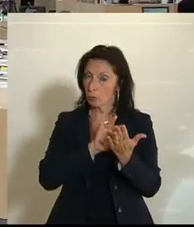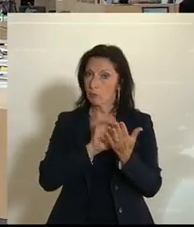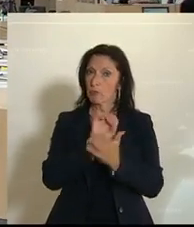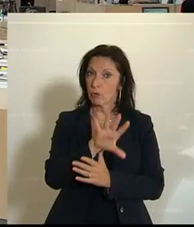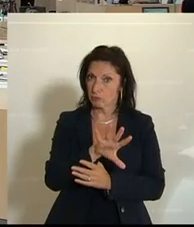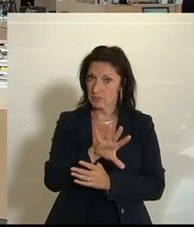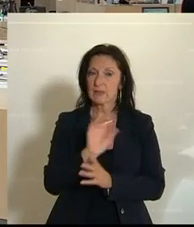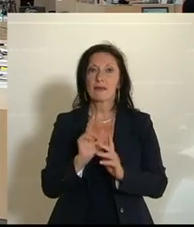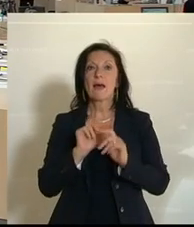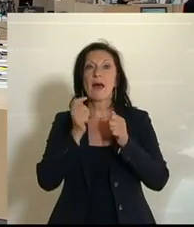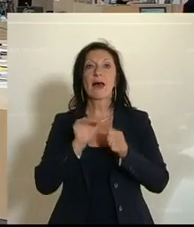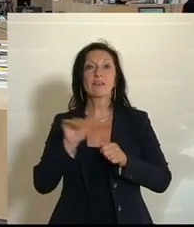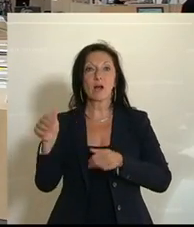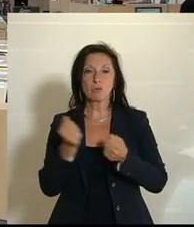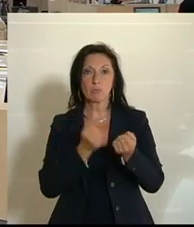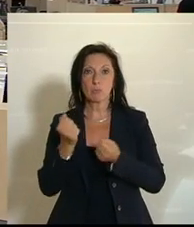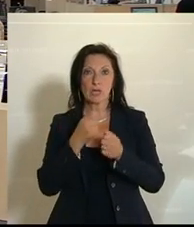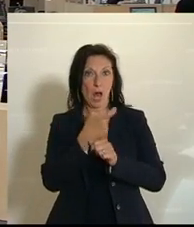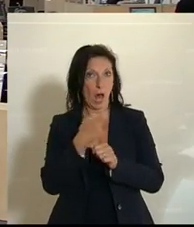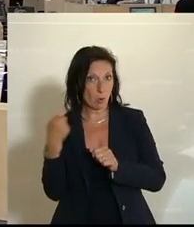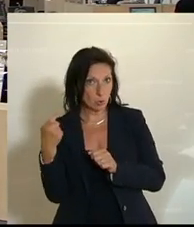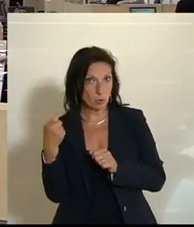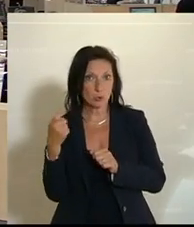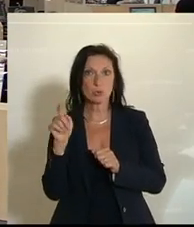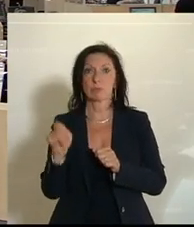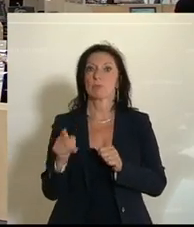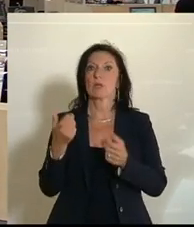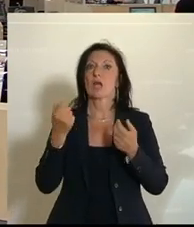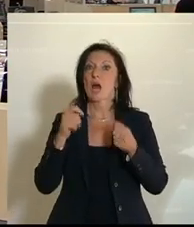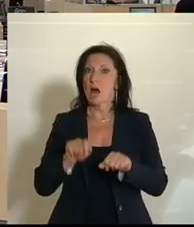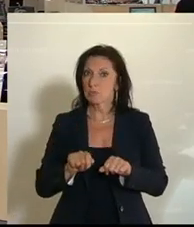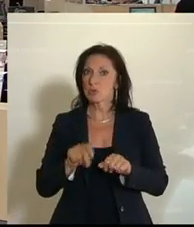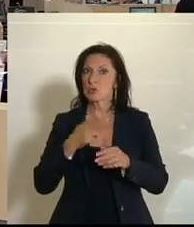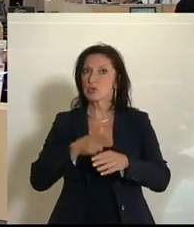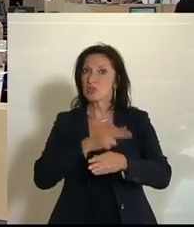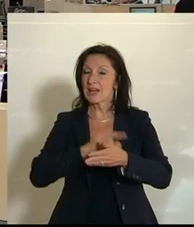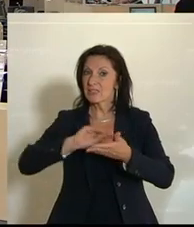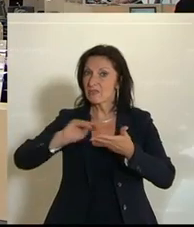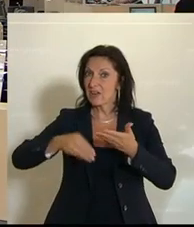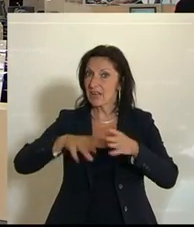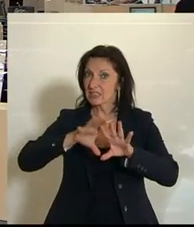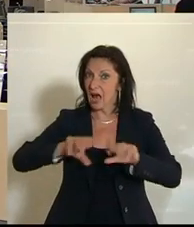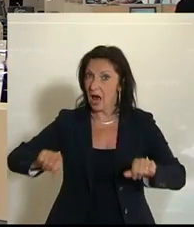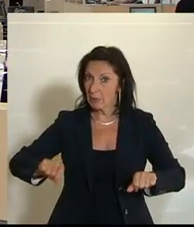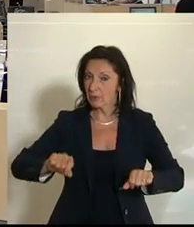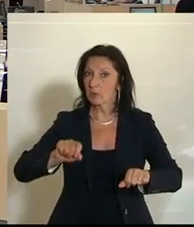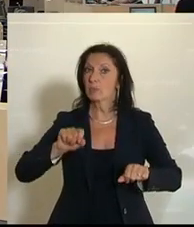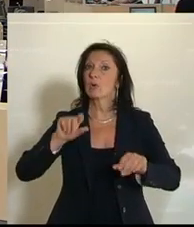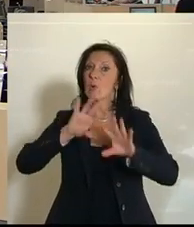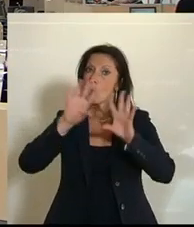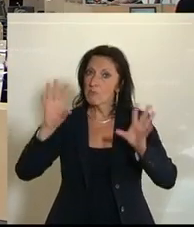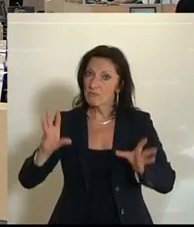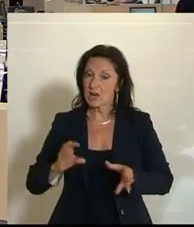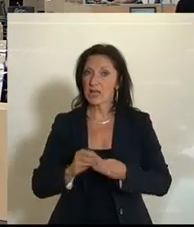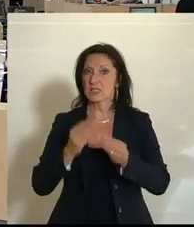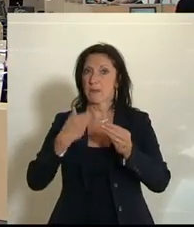15, Antrag des Außenpolitischen Ausschusses, dem Abschluss des Staatsvertragsabkommen über eine umfassende und